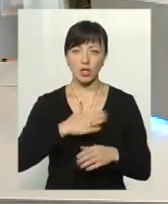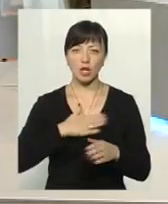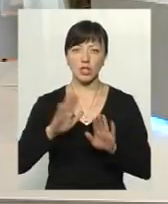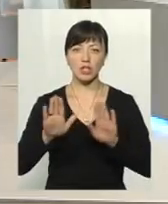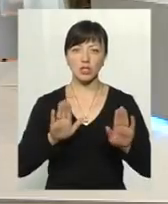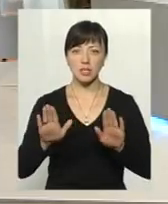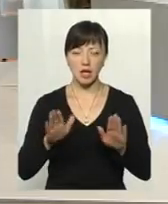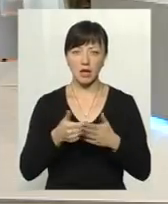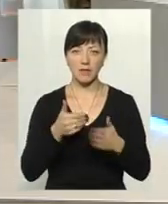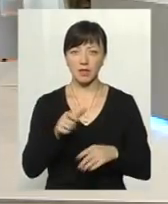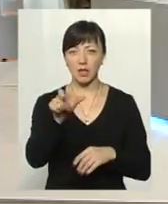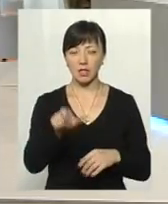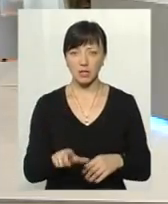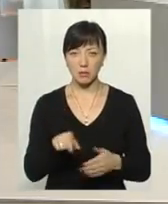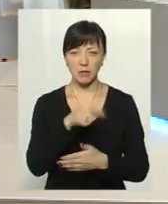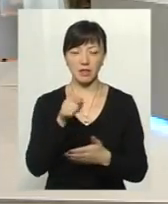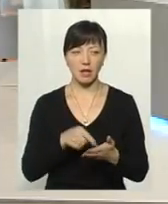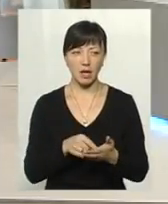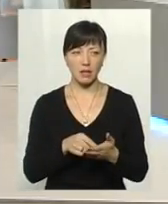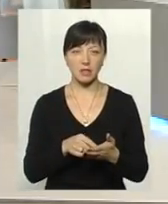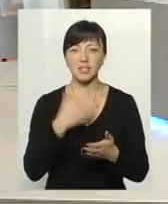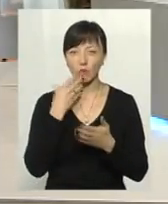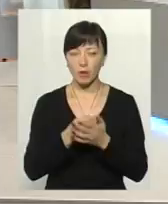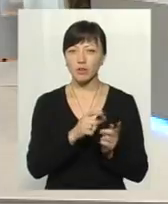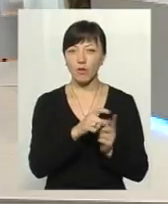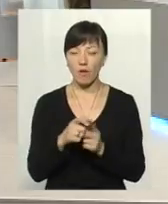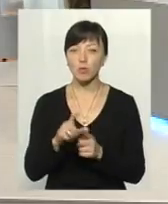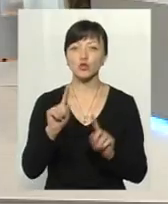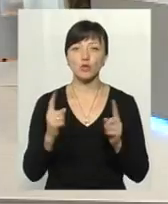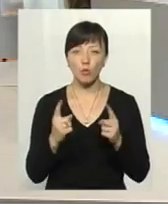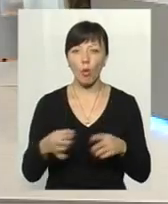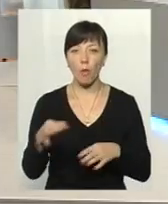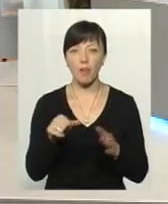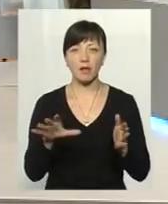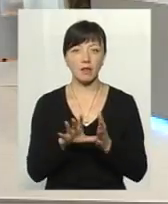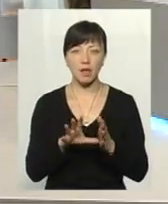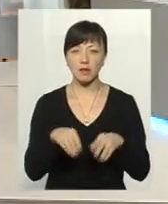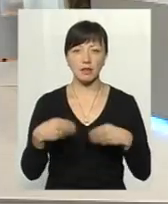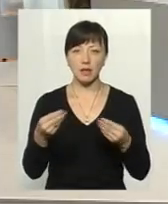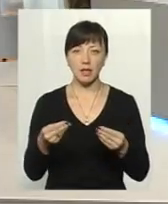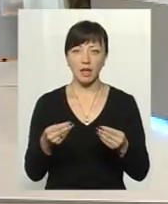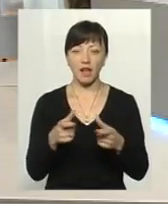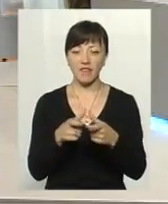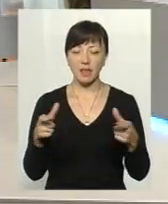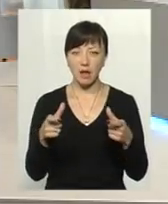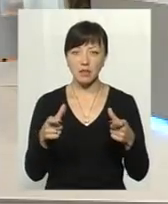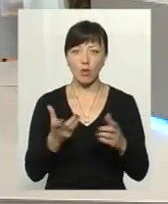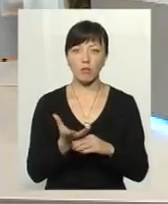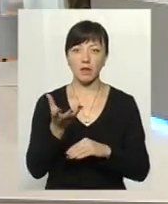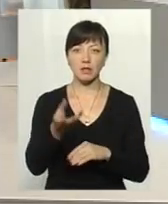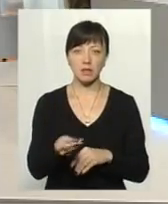режисери від глядачки питання, своїми словами. Отже, чому Обленерго не надає квітанції, щоб